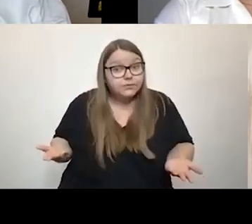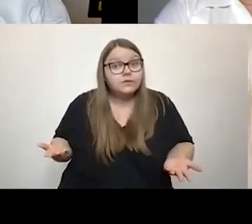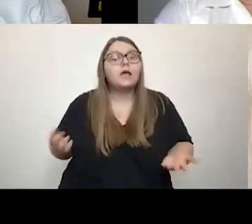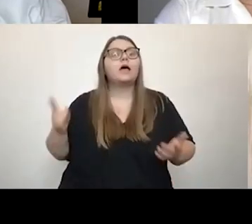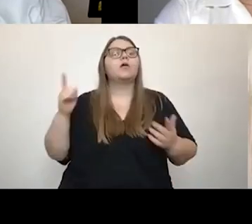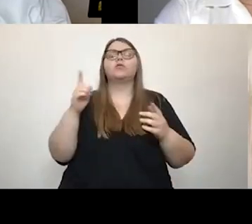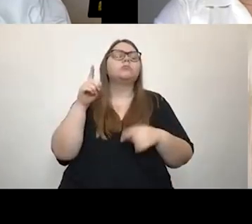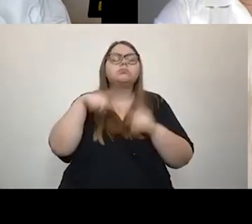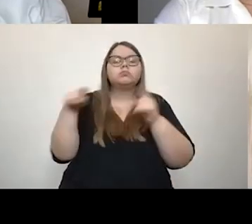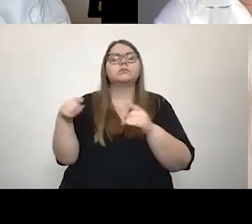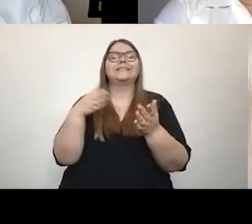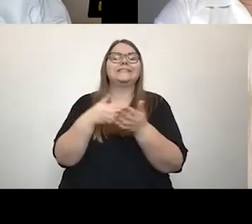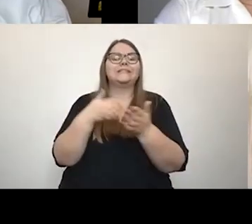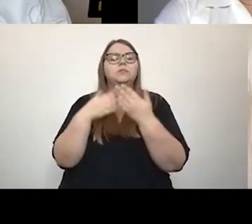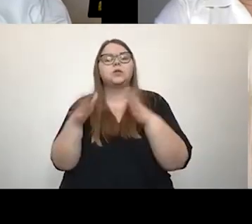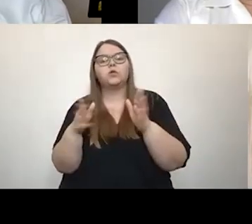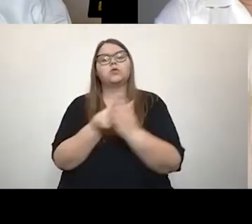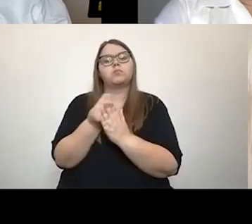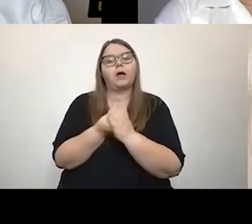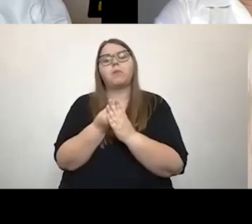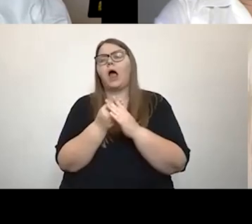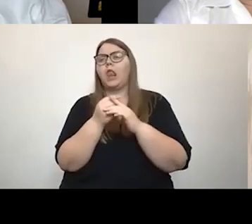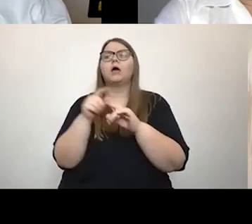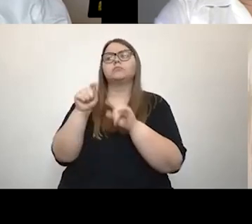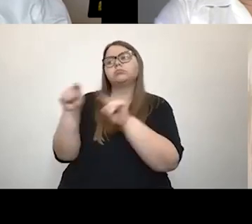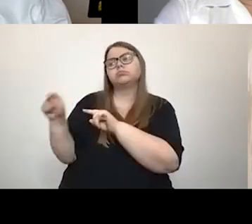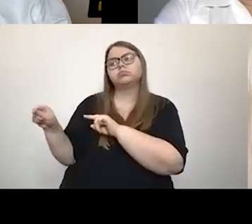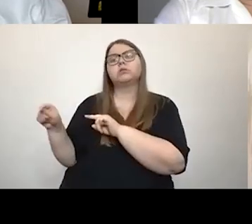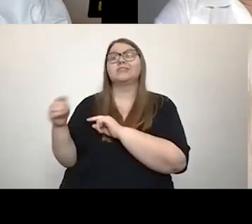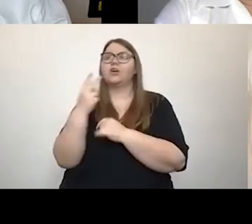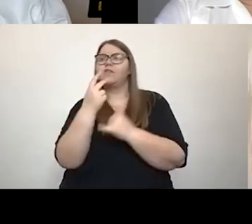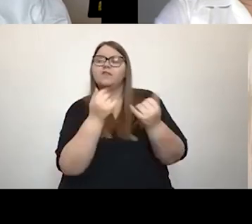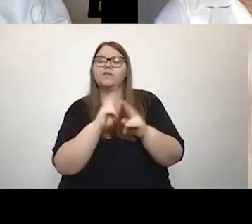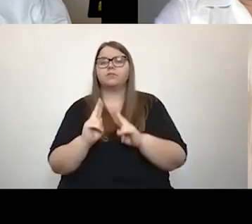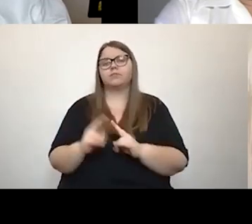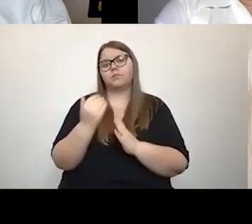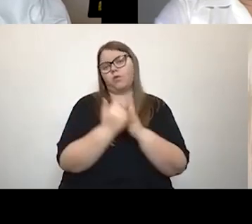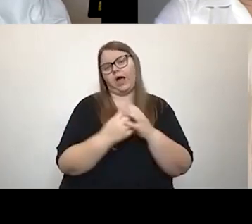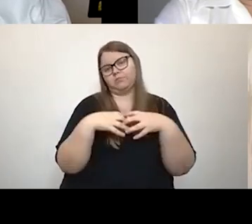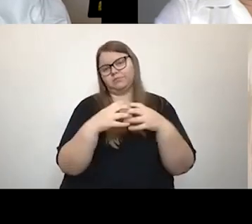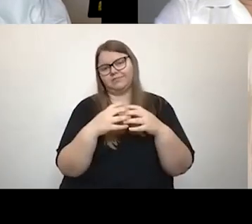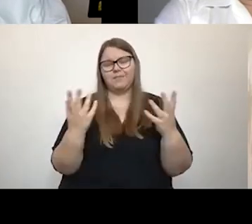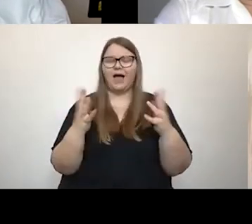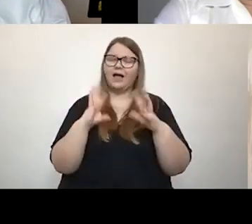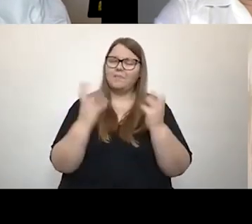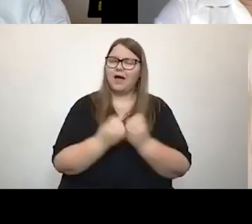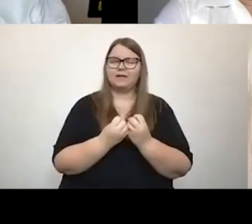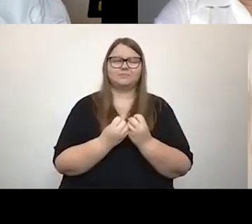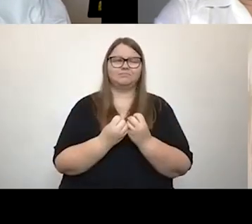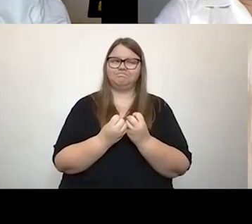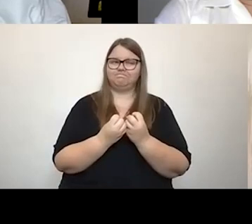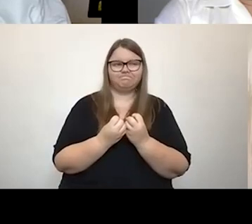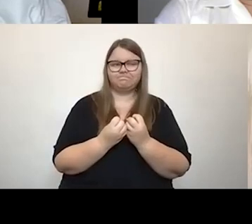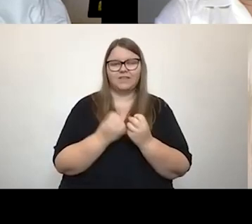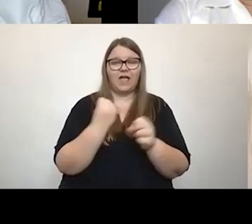unterschiedlichen Diskriminierungsmerkmale irgendwie da sind und danach schauen, was könnte man vielleicht für Programme auflegen. Aber im Grunde genommen in der